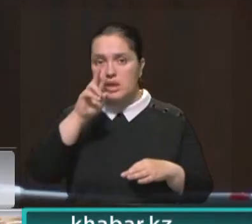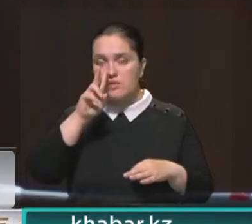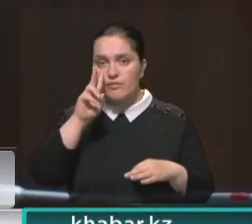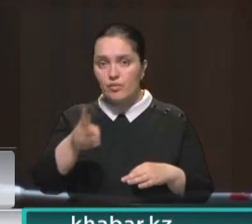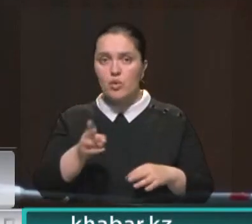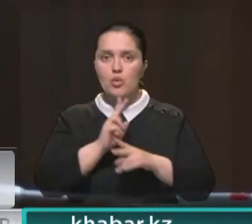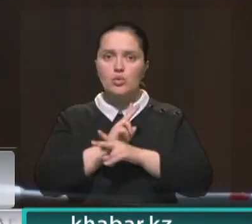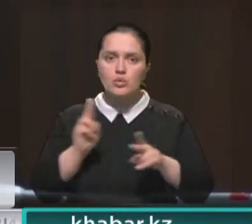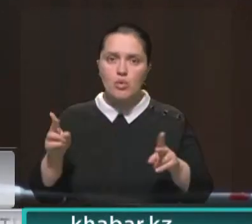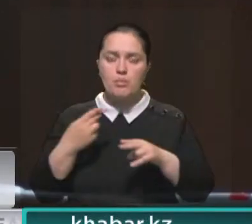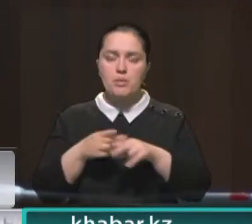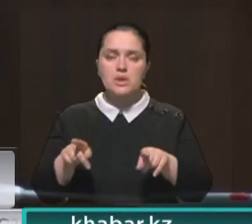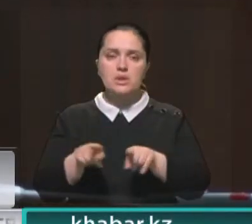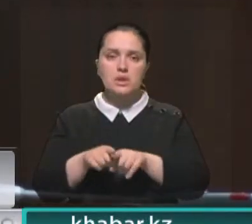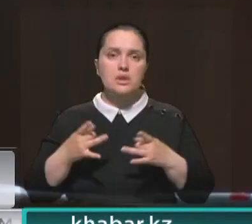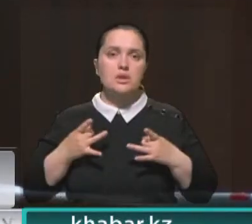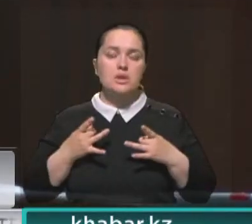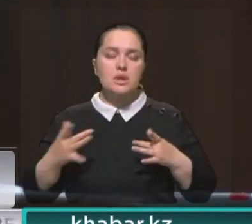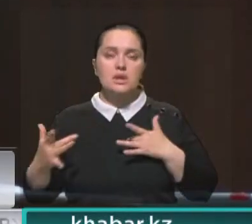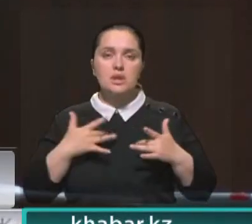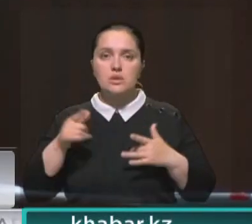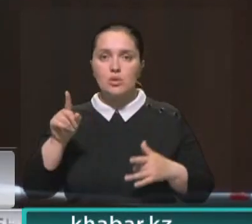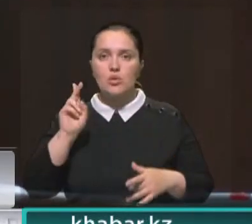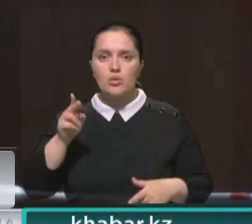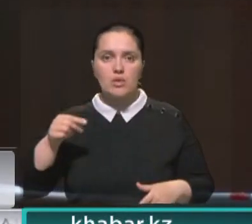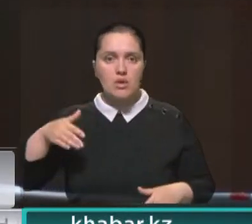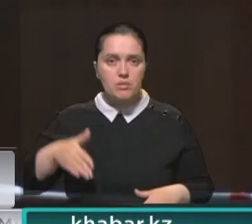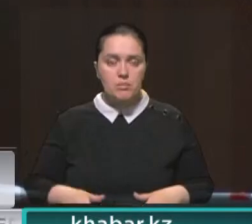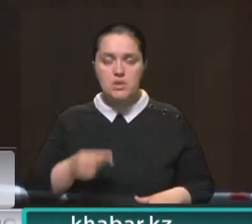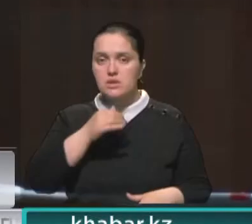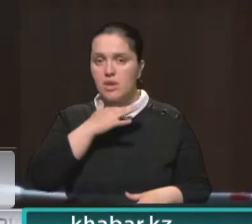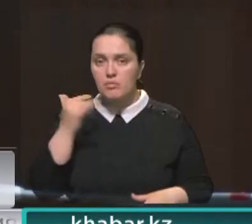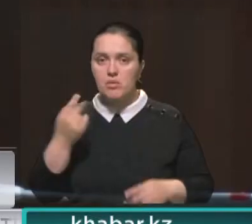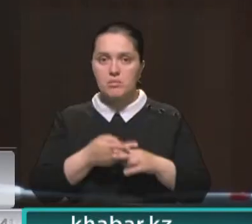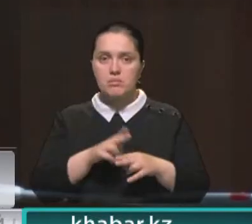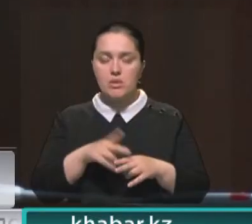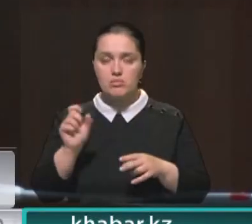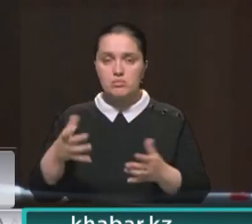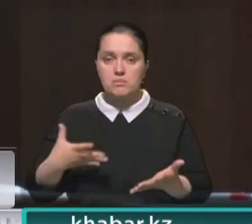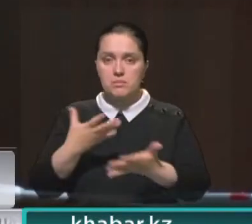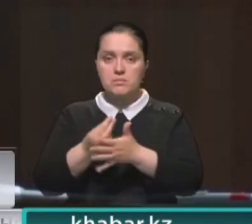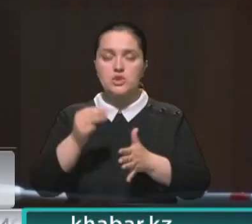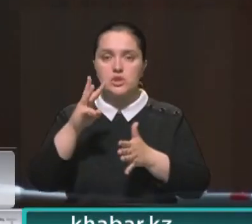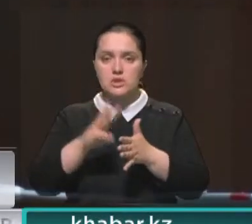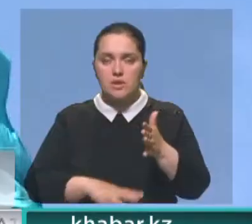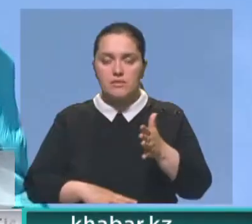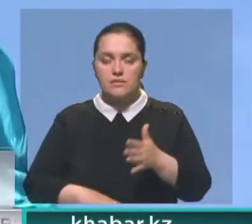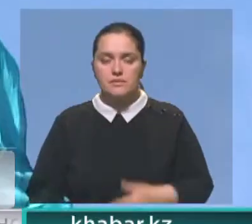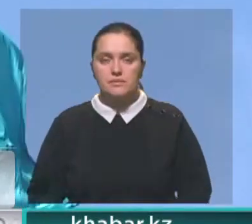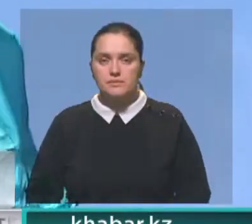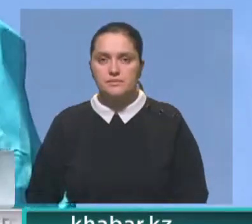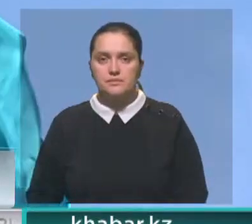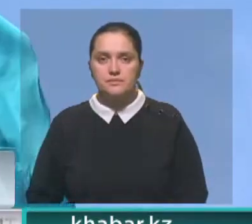Кто обычно проводит такие концерты? Те, у кого в кармане большие деньги. Им ничего не стоит заплатить штраф в таком размере.